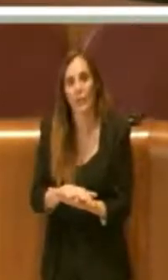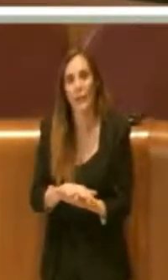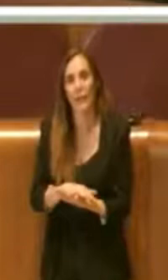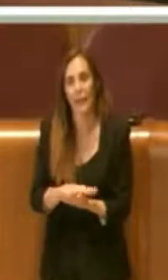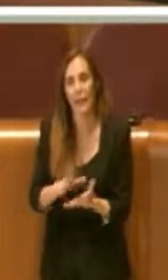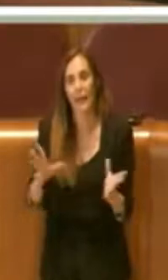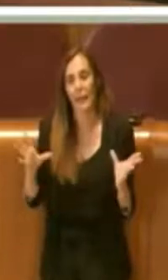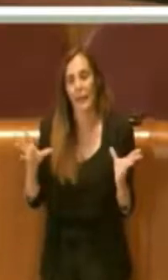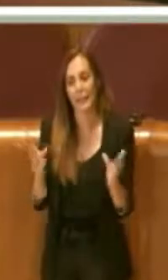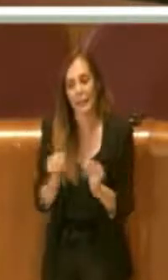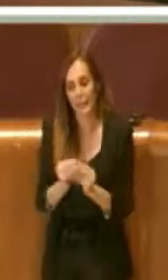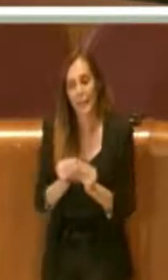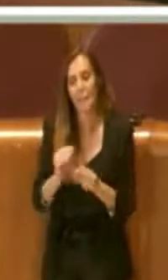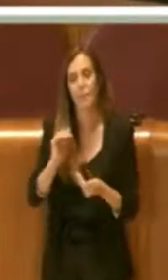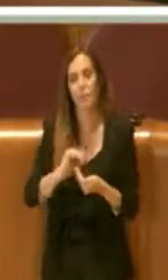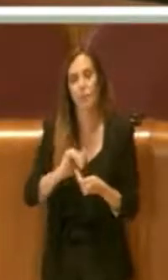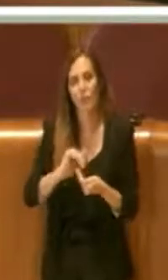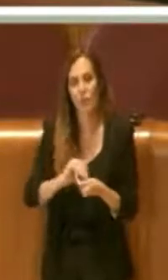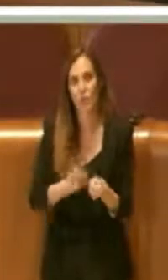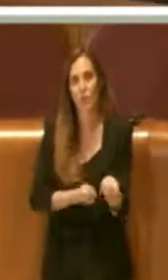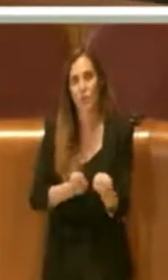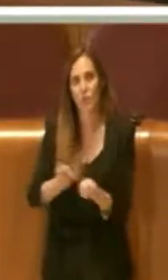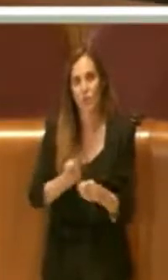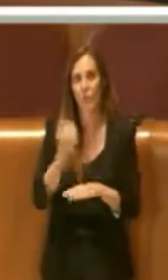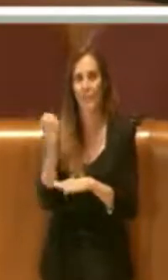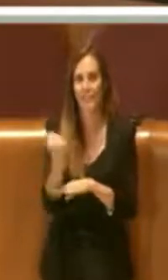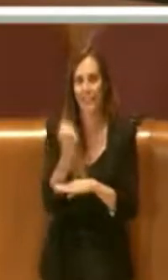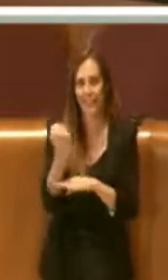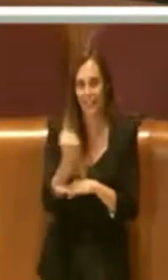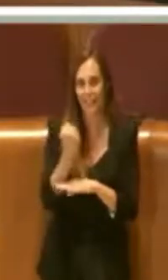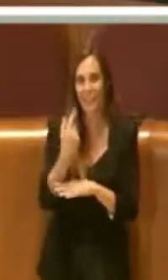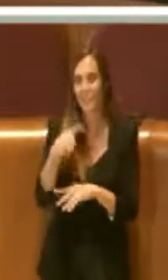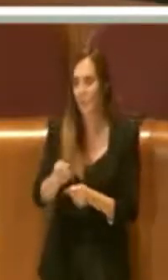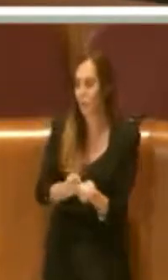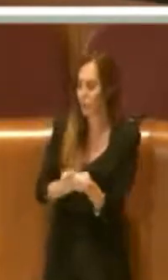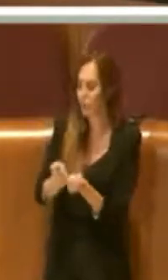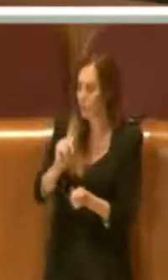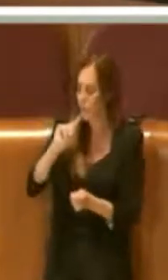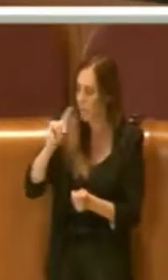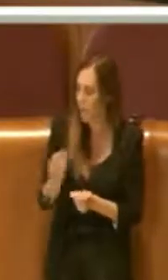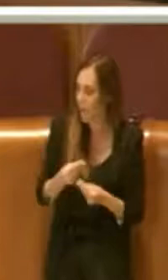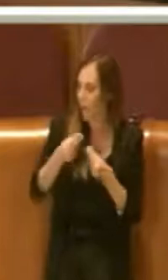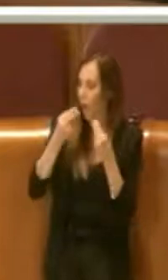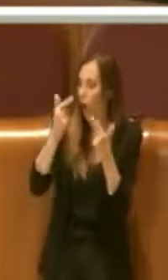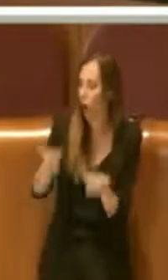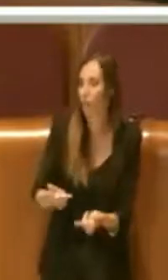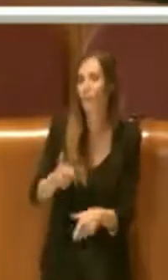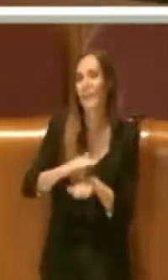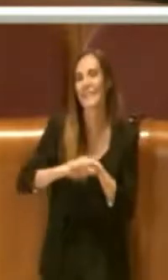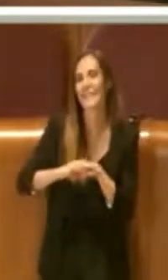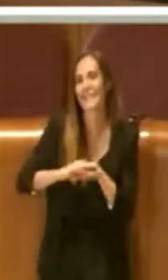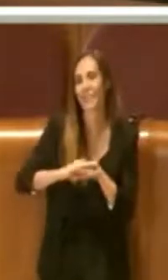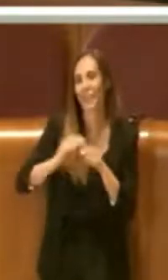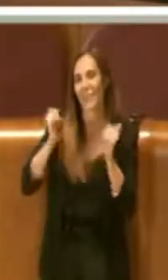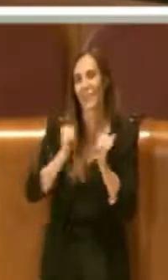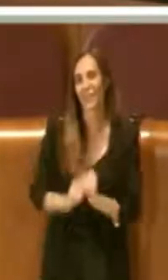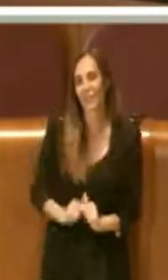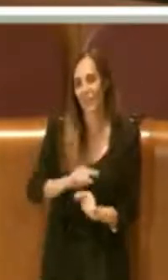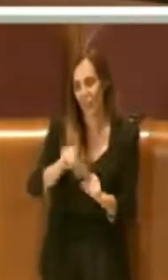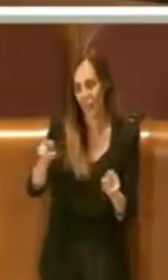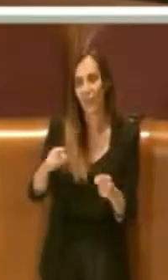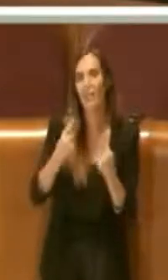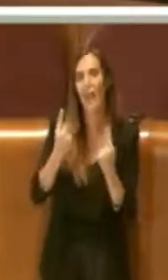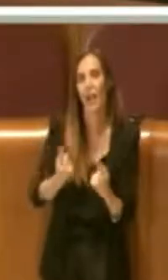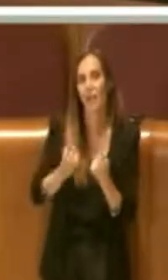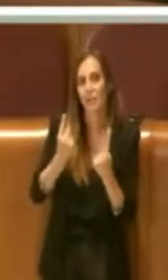'AGS, con l'Associazione Gestione dei Servizi, per poter quindi gestire al meglio il mercato e offrire tutti quei servizi che i cittadini ovviamente si aspettino e